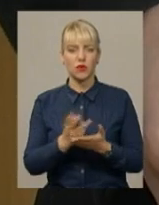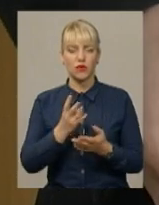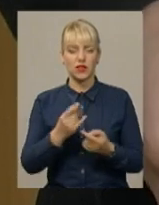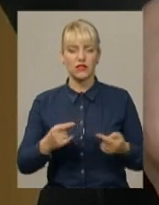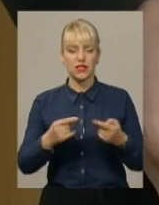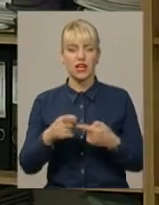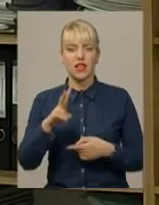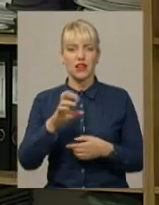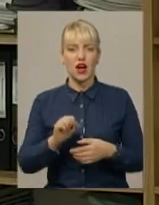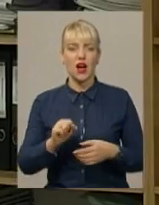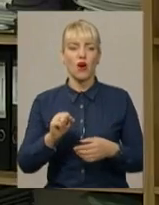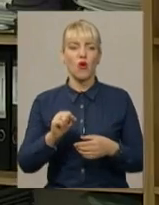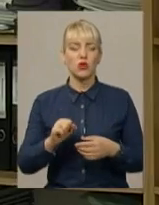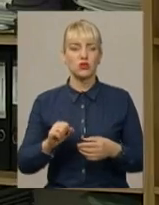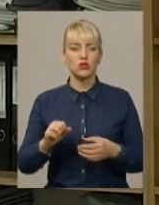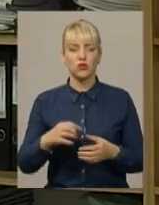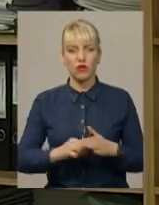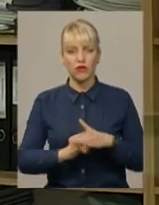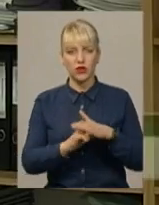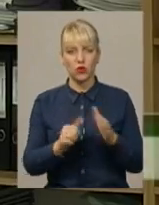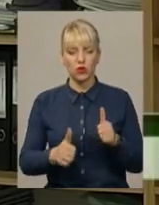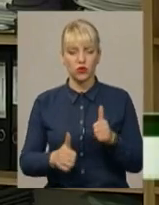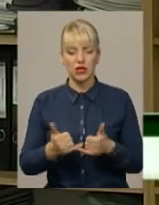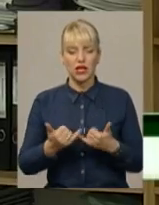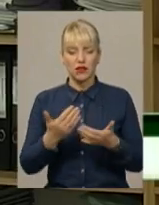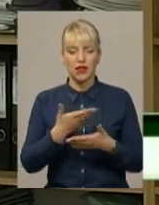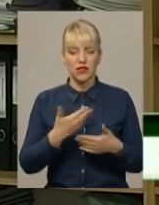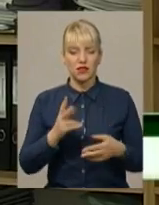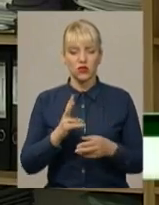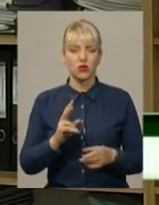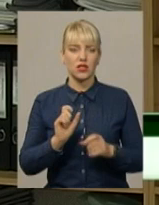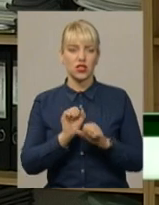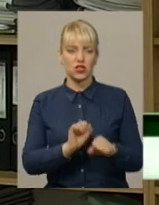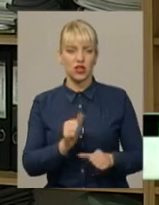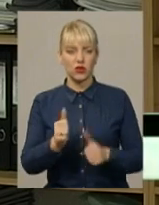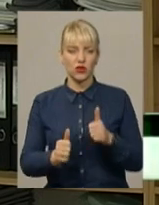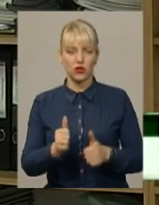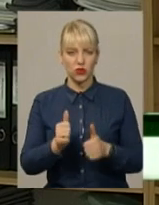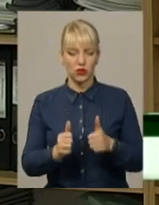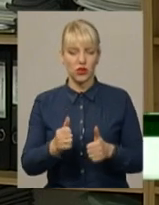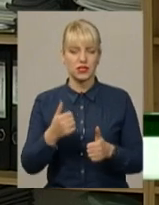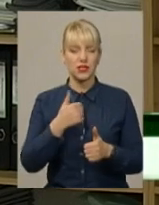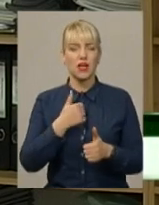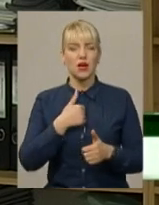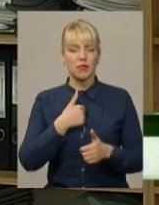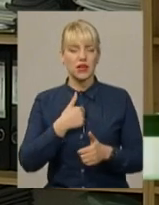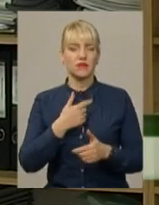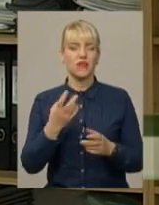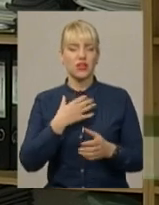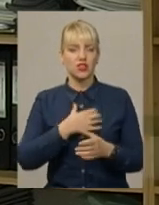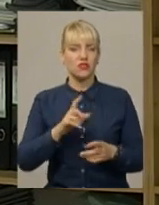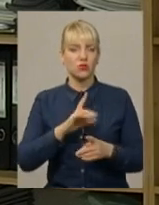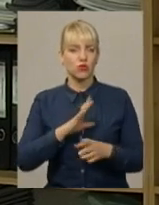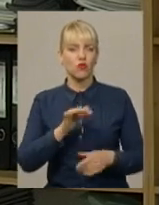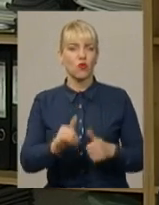на основі конкурсу. Для нас, як органу, який захищає конкуренцію, важливо, щоб відбувся конкурс, щоб суб'єкти господарювання, які бажають